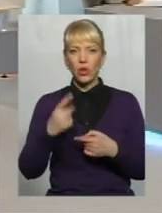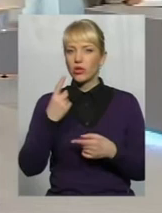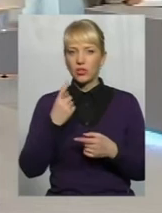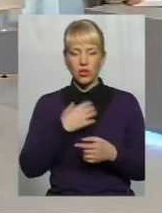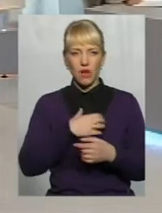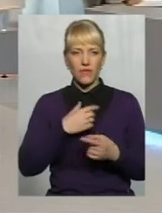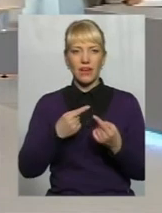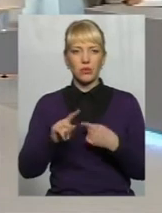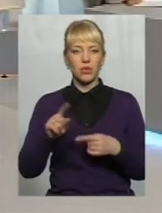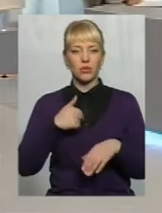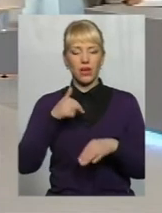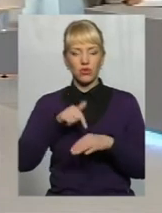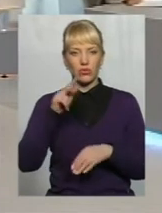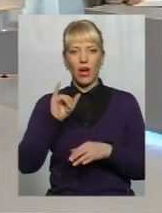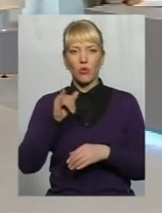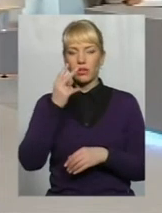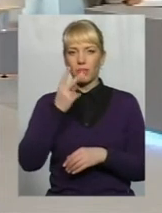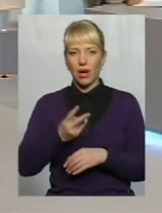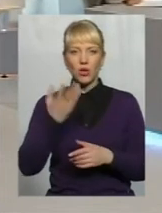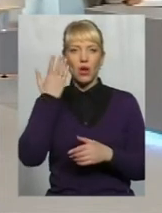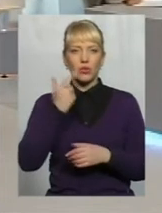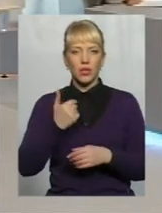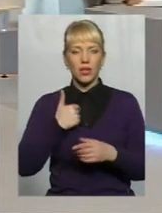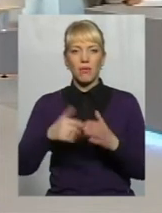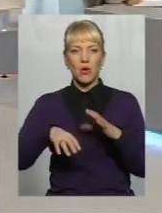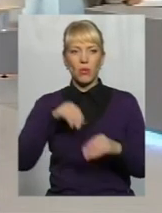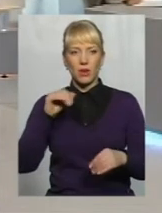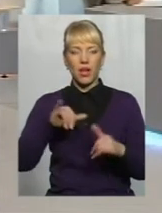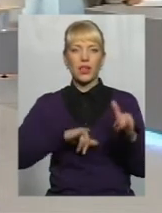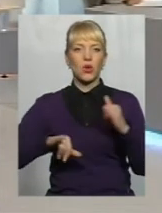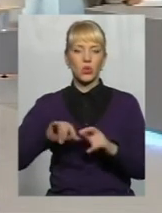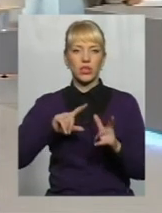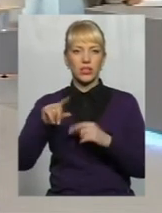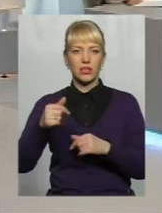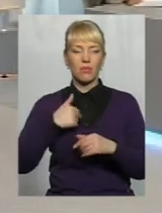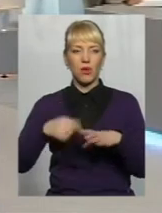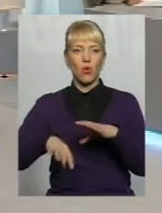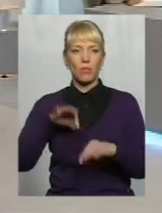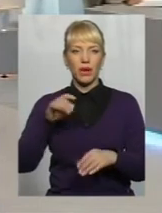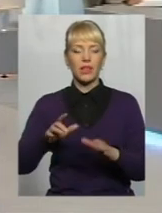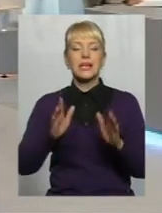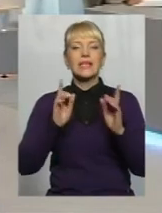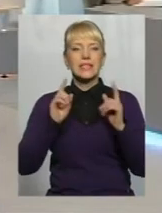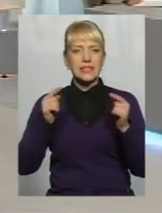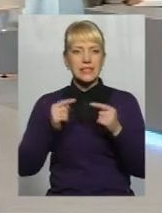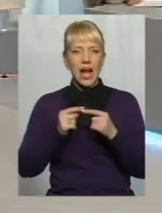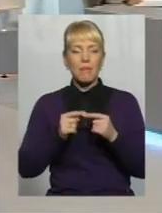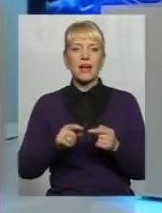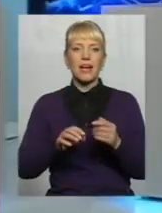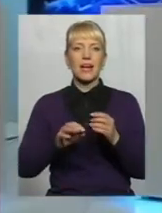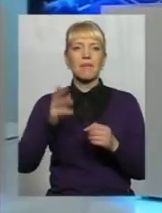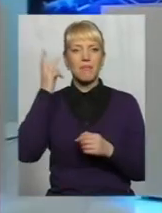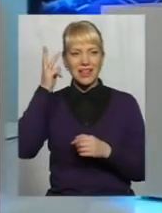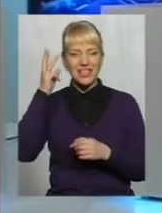бачу, відчував вже деякий період І тому, коли ми обирали, куди їхати Ми обрали саме Хмельниччину, саме Західну Україну